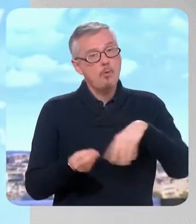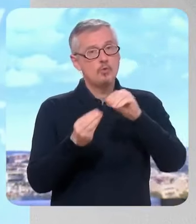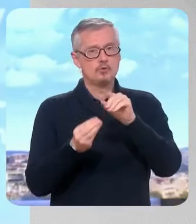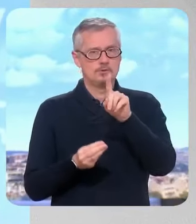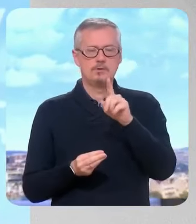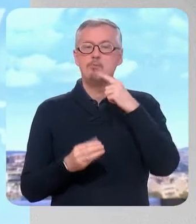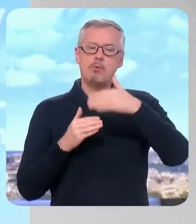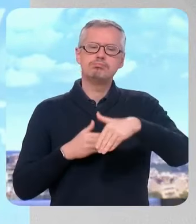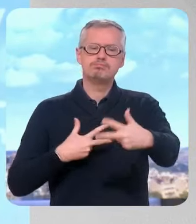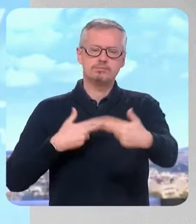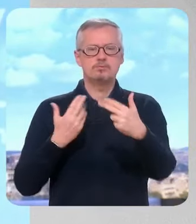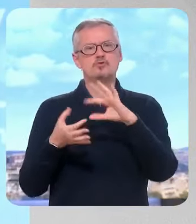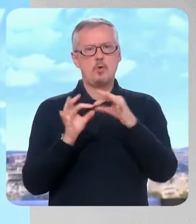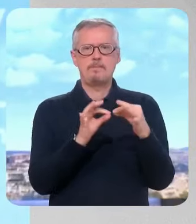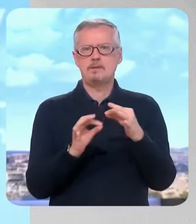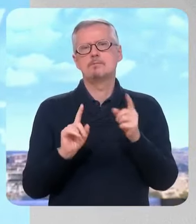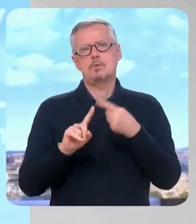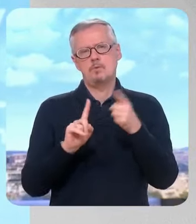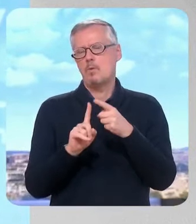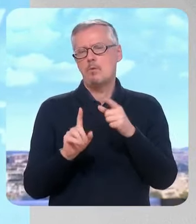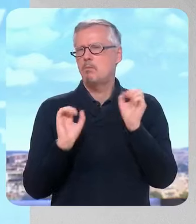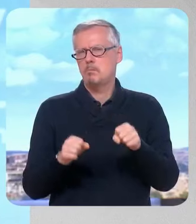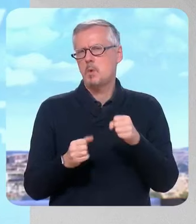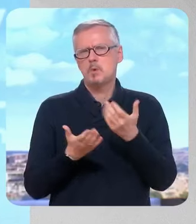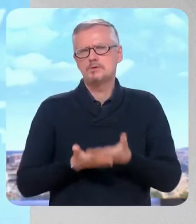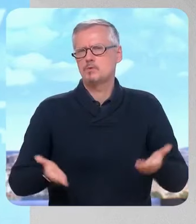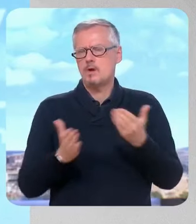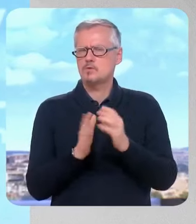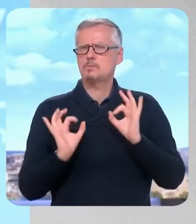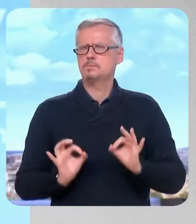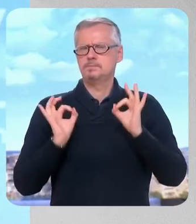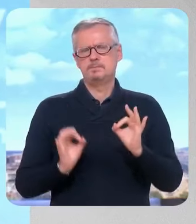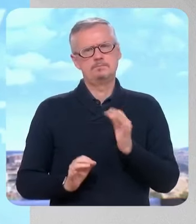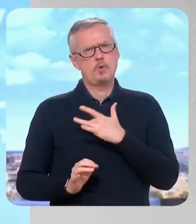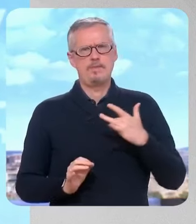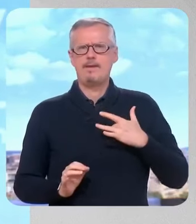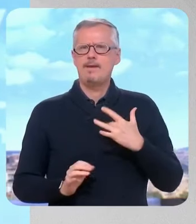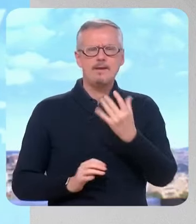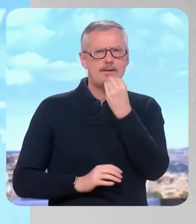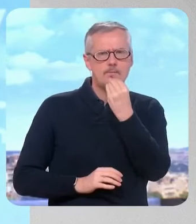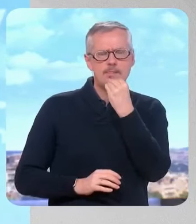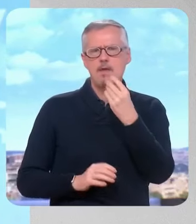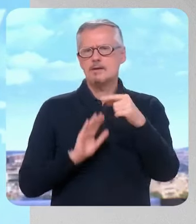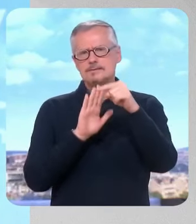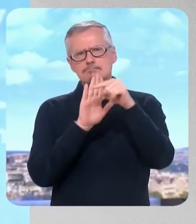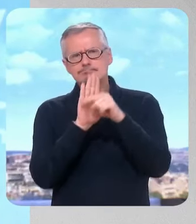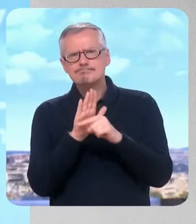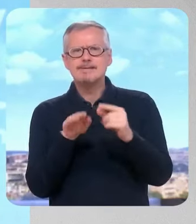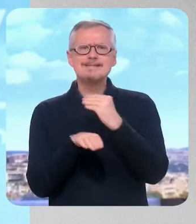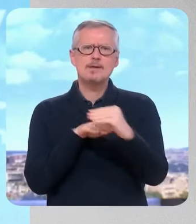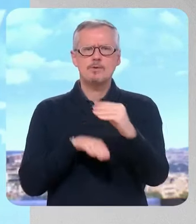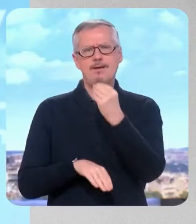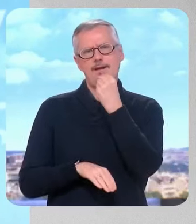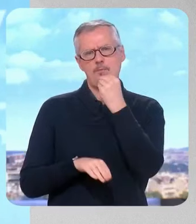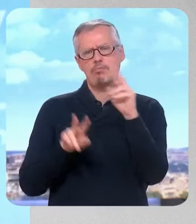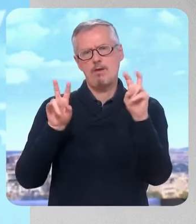Olympiques pour faire en sorte que les choses se passent en bon ordre et à la meilleure configuration possible. La sécurité sanitaire alimentaire est un élément très important. Je rappelle